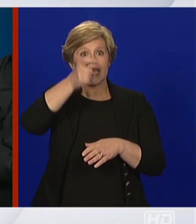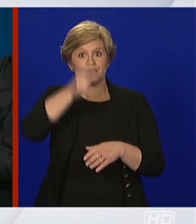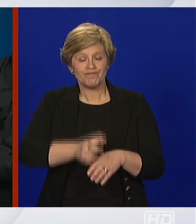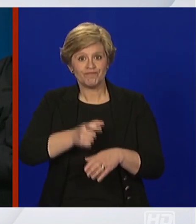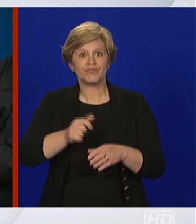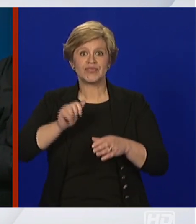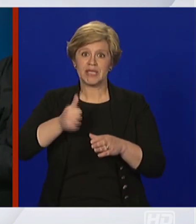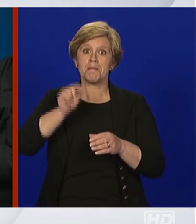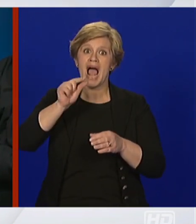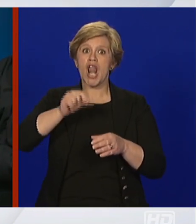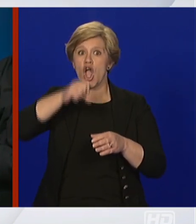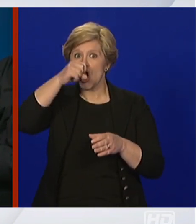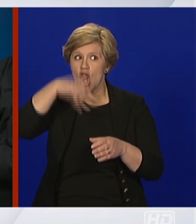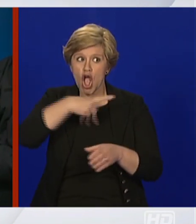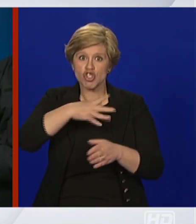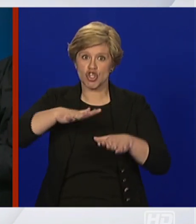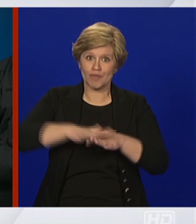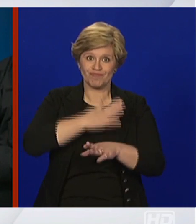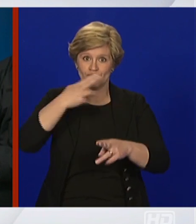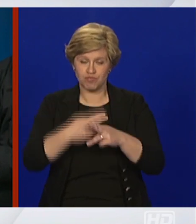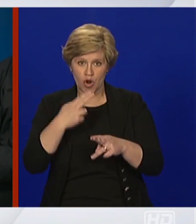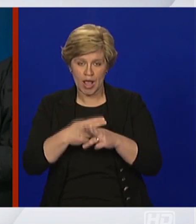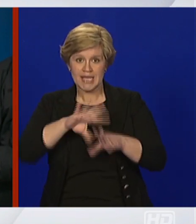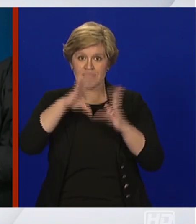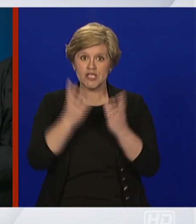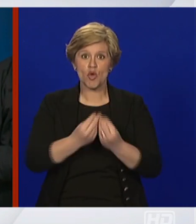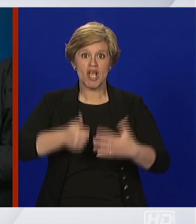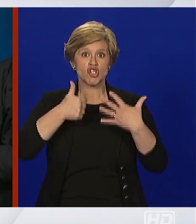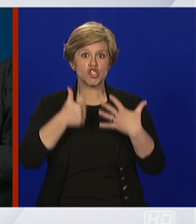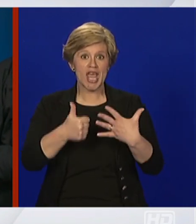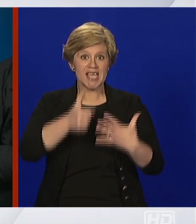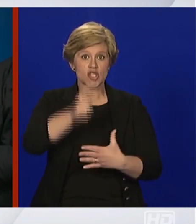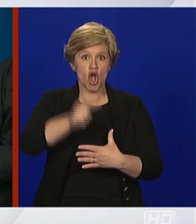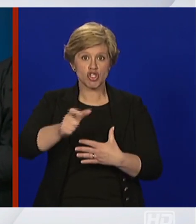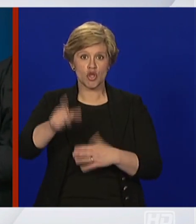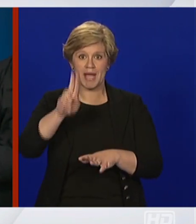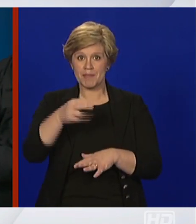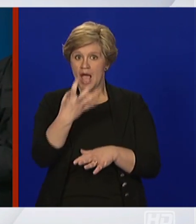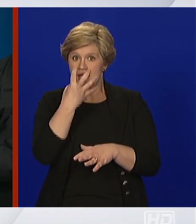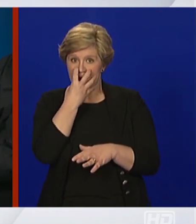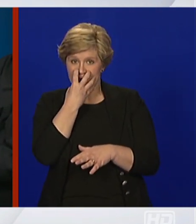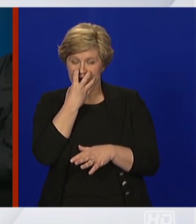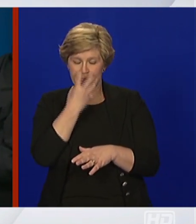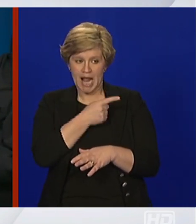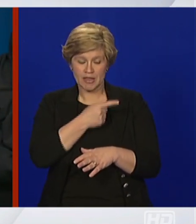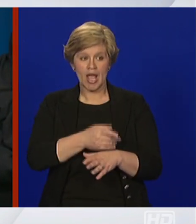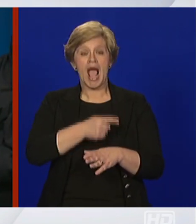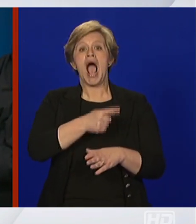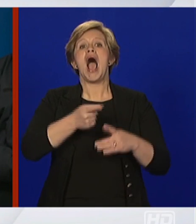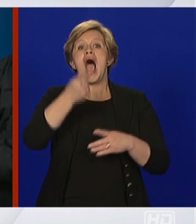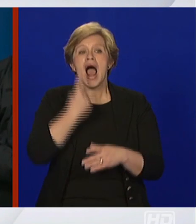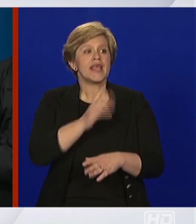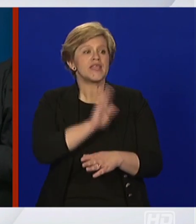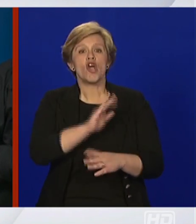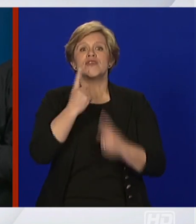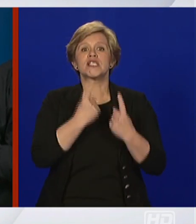tako da u ovom trenutku imamo šest na mehaničkoj ventilaciji, s tim da njihovo stanje i nadalje je stabilno i